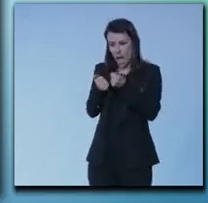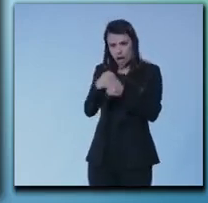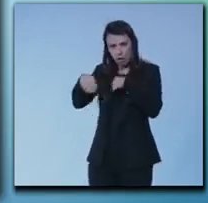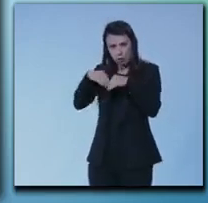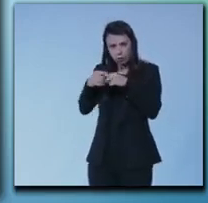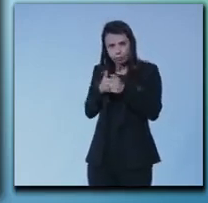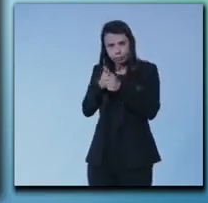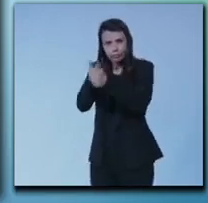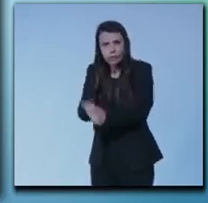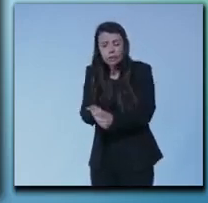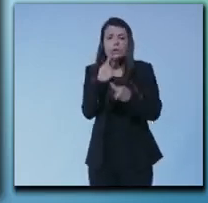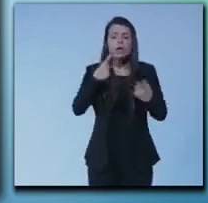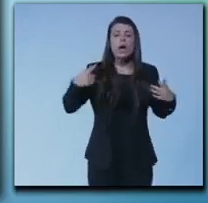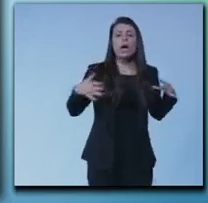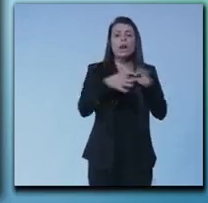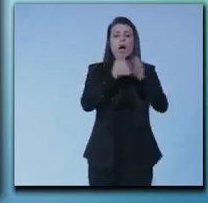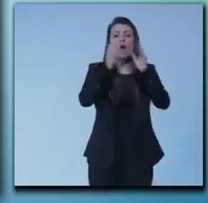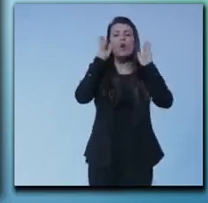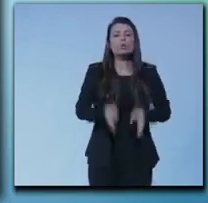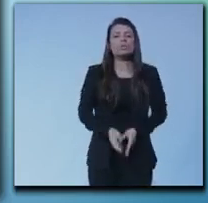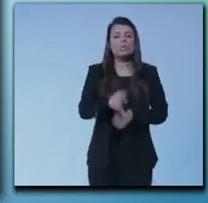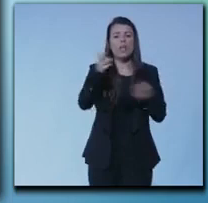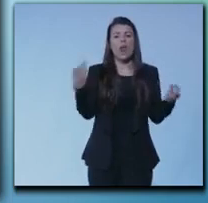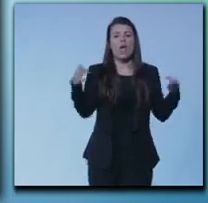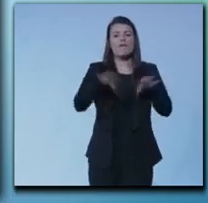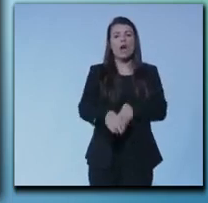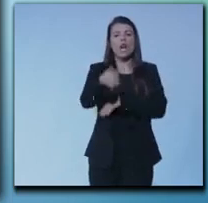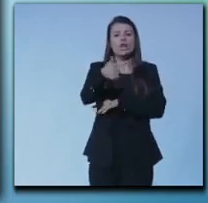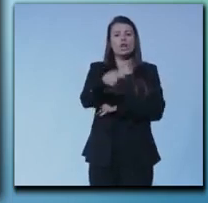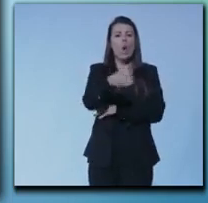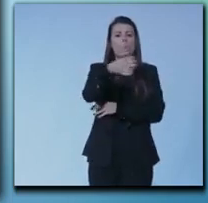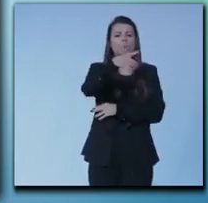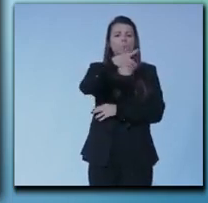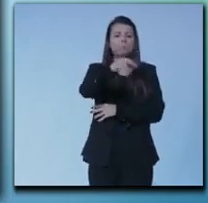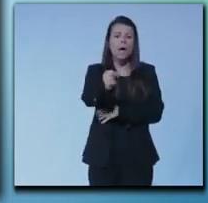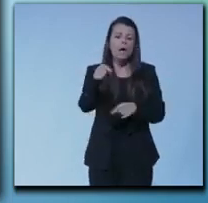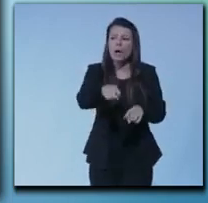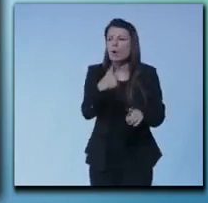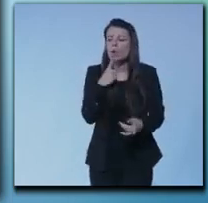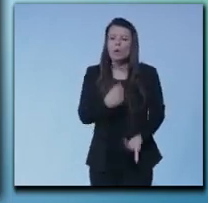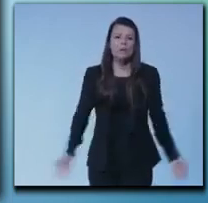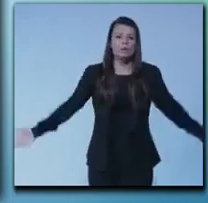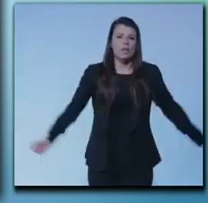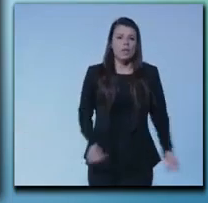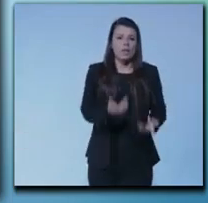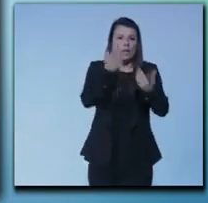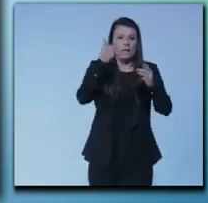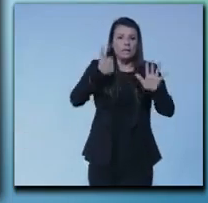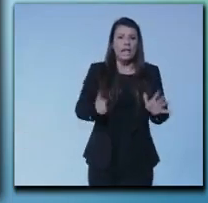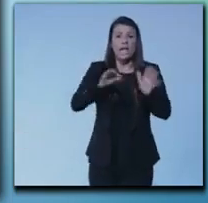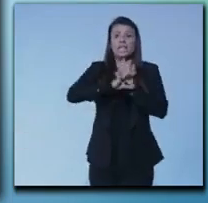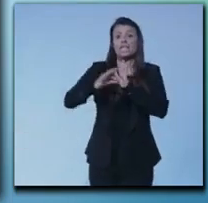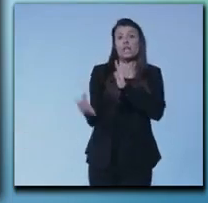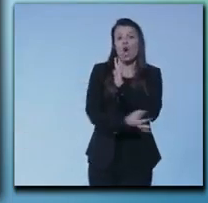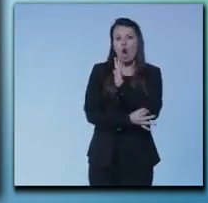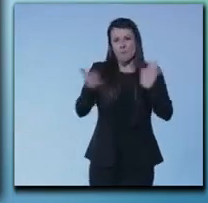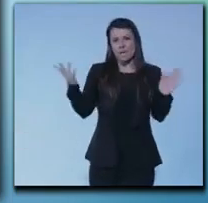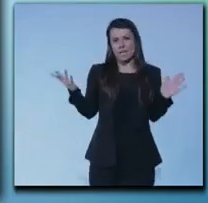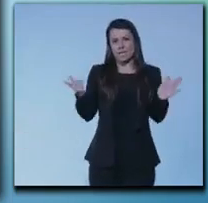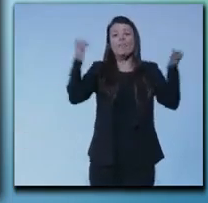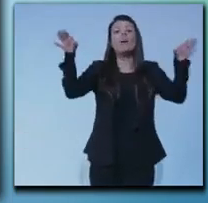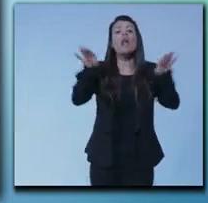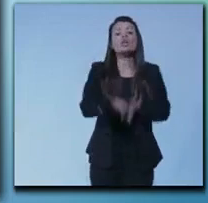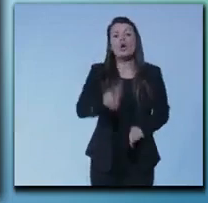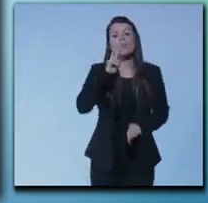raccordo autostradale della Valtrompia sono quei benedetti sei chilometri di Bretella si è trovato anche l'acquedotto romano in